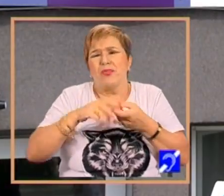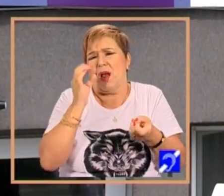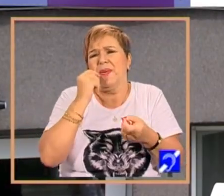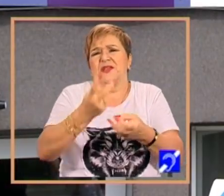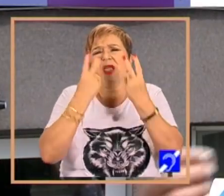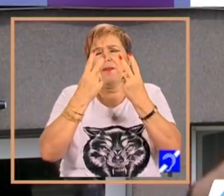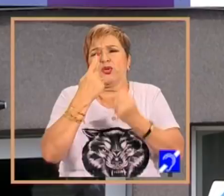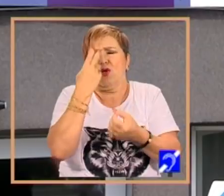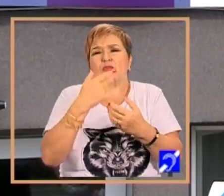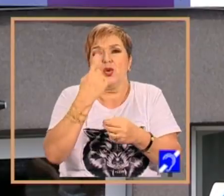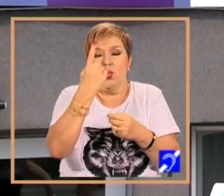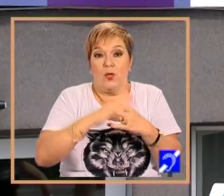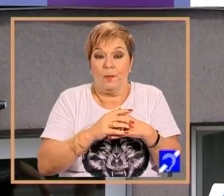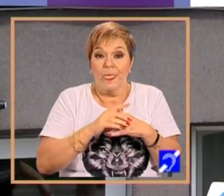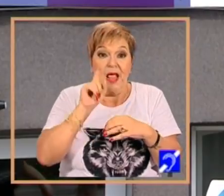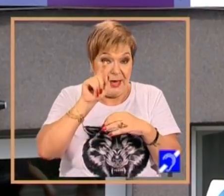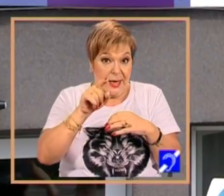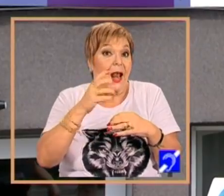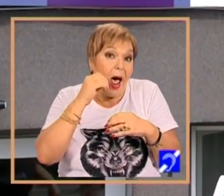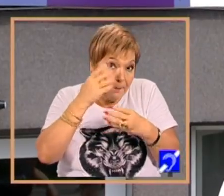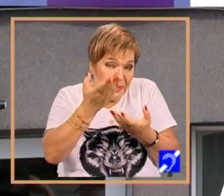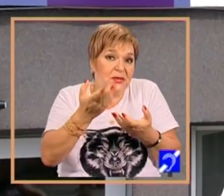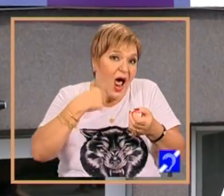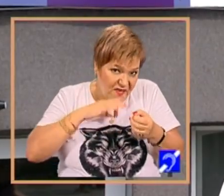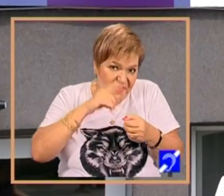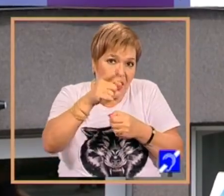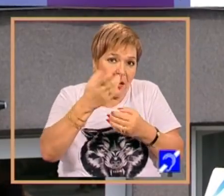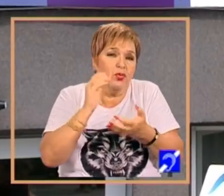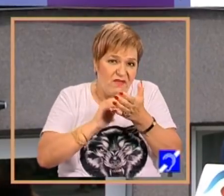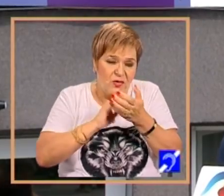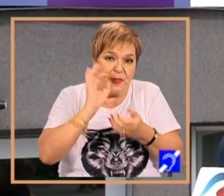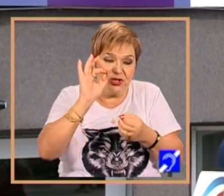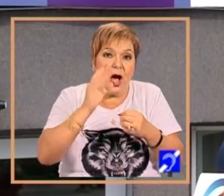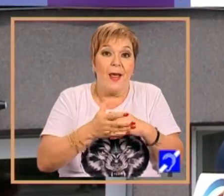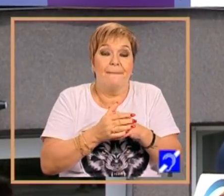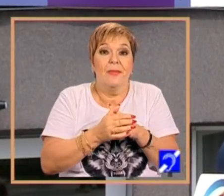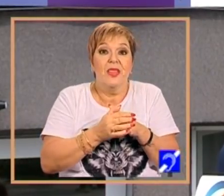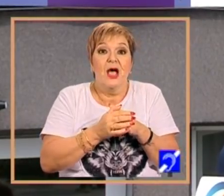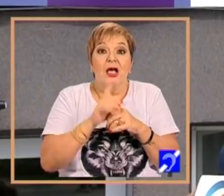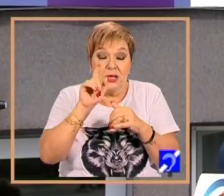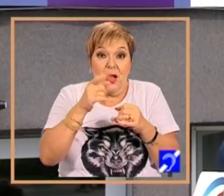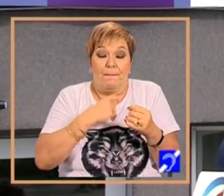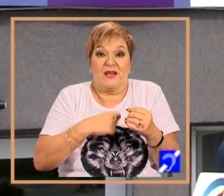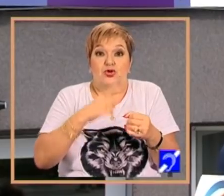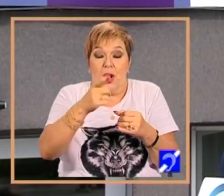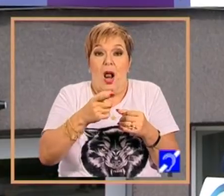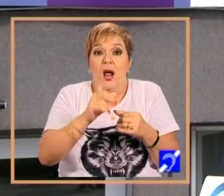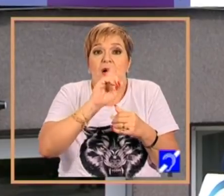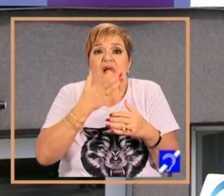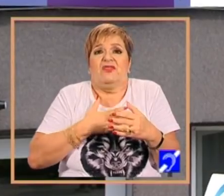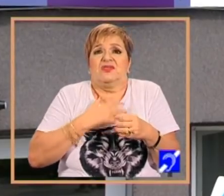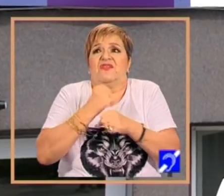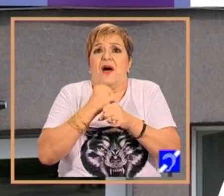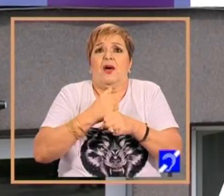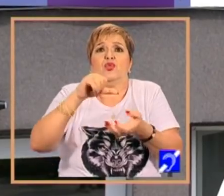strânsă. Noi, ca părinte a unui copil cu dizabilități, n-am vrut să facem un centru care